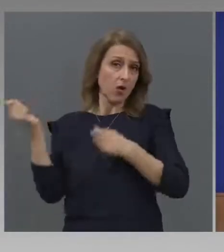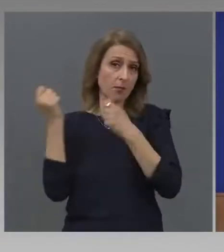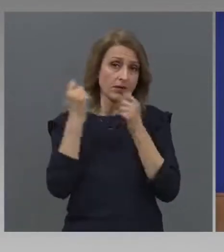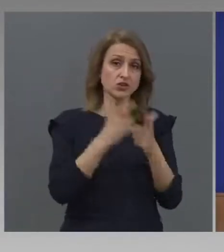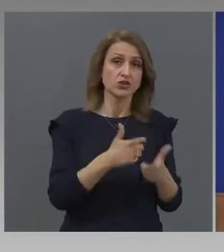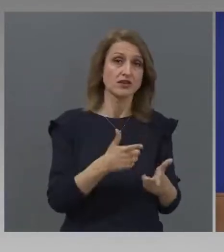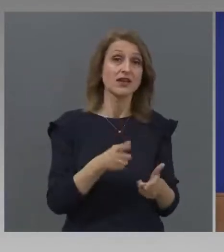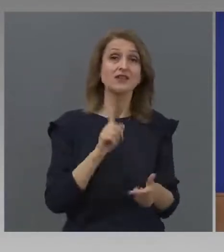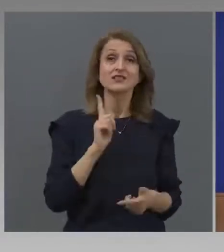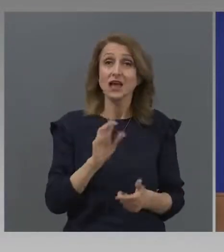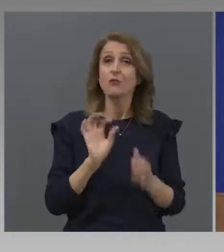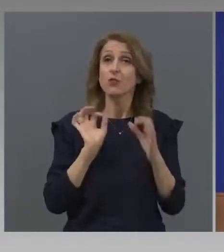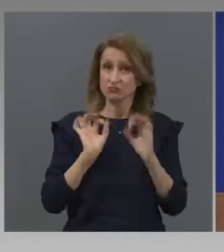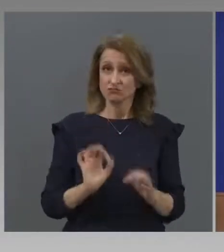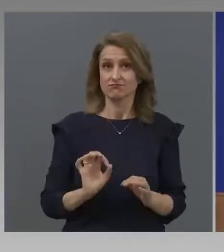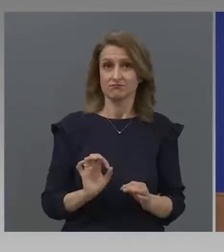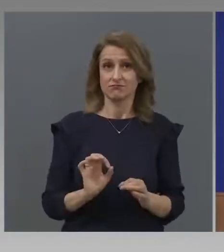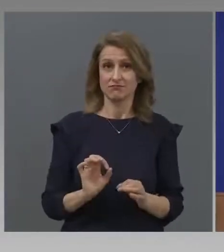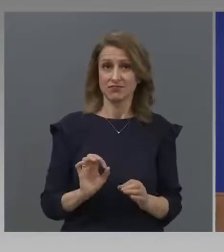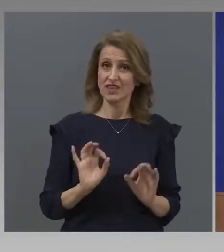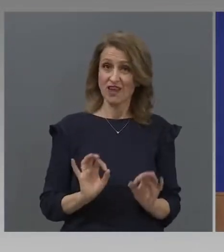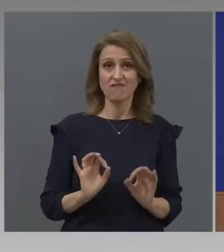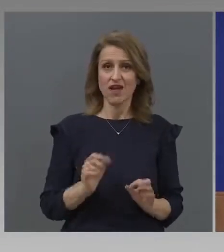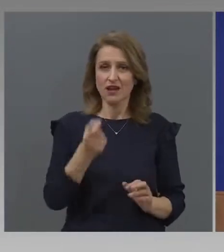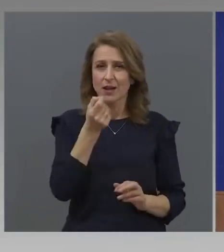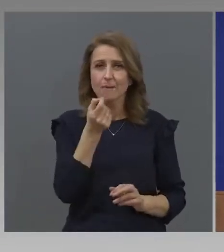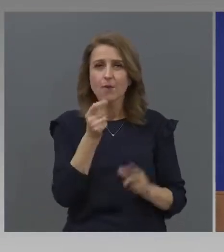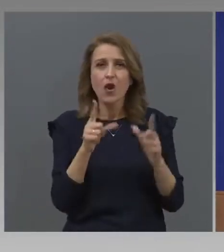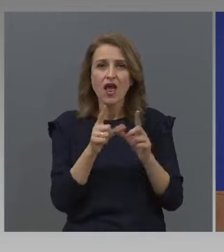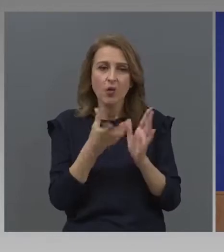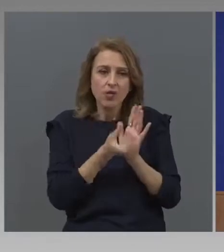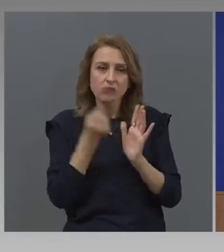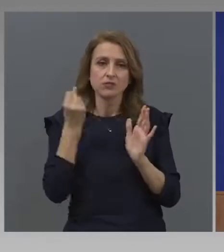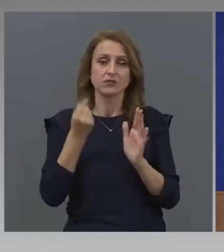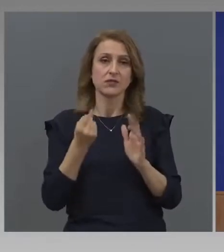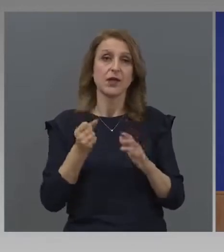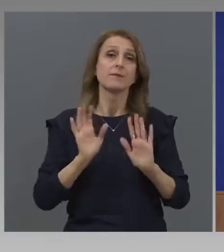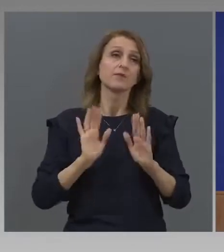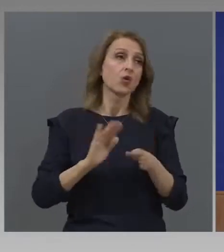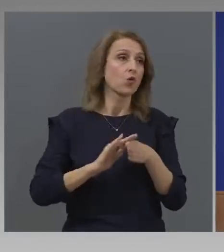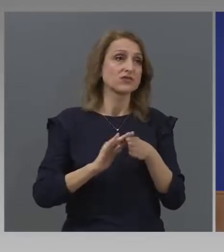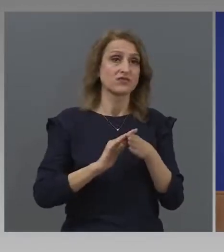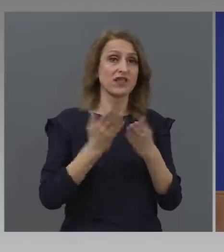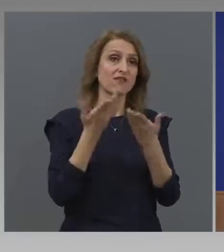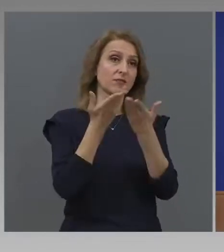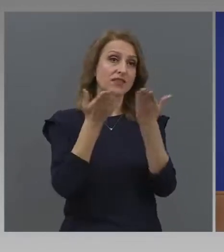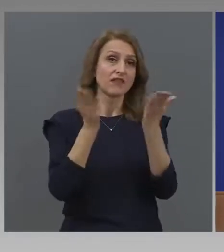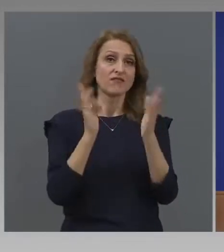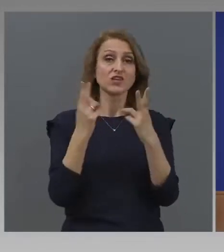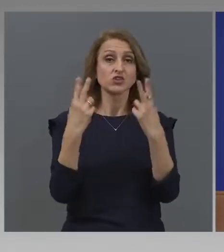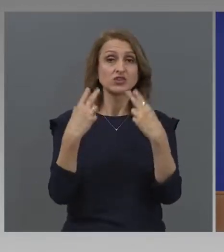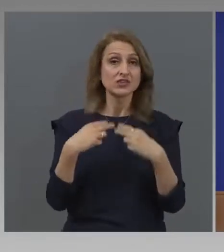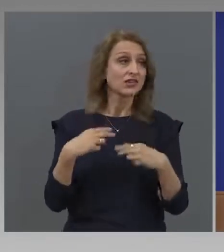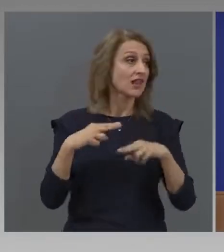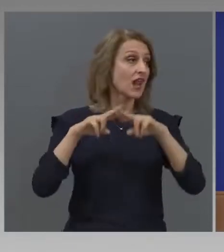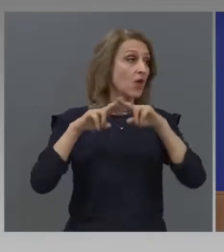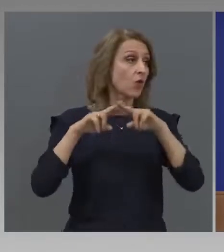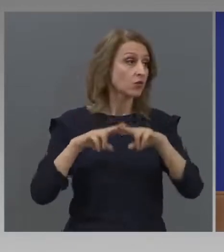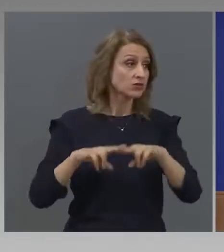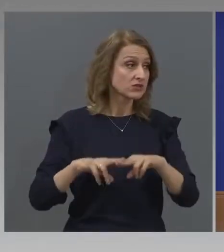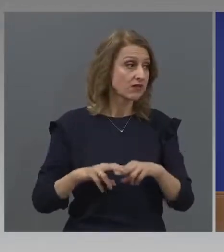даде. Само да е тази, която трябва. Много се извинявам на вашите зрители и слушатели. Оставам.